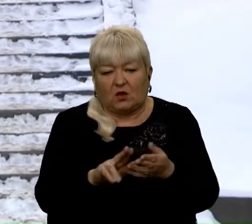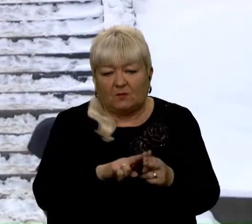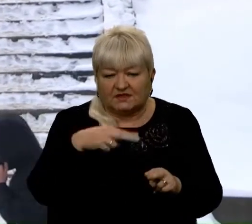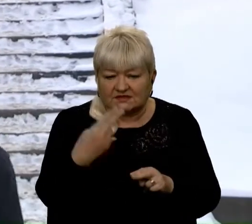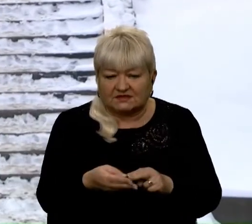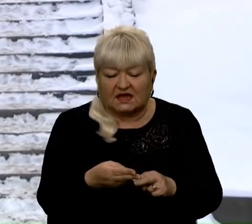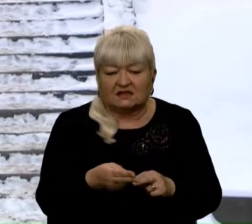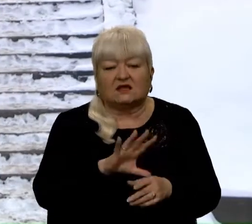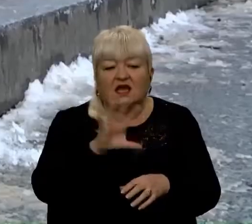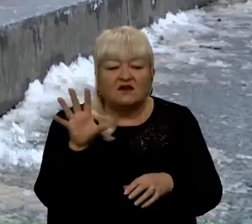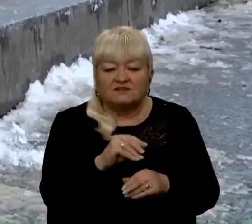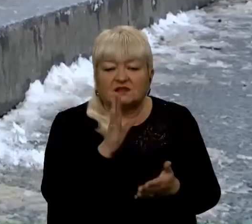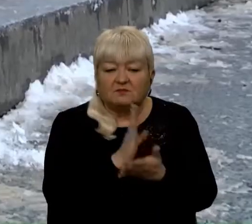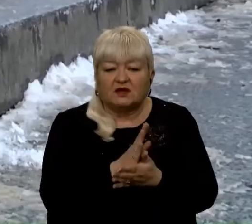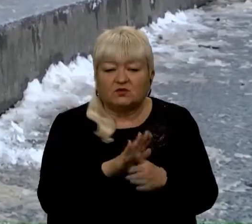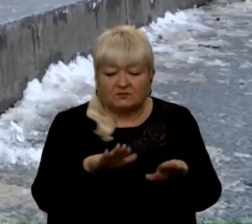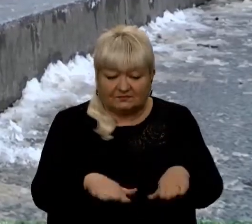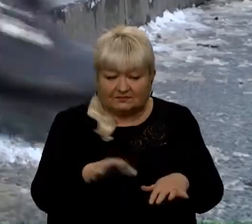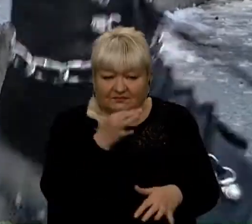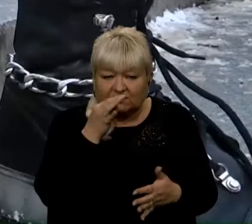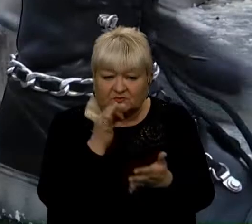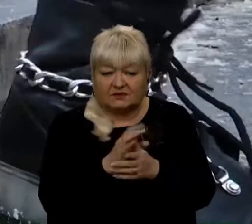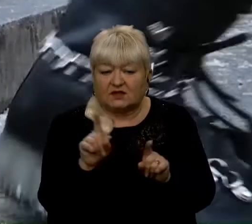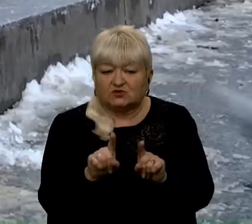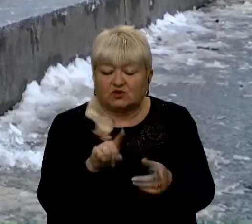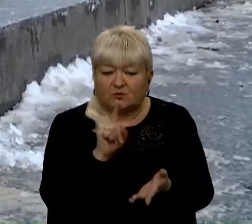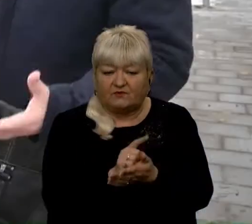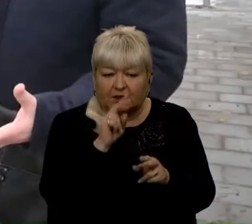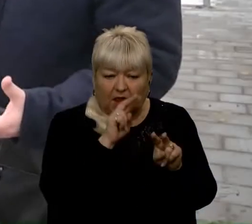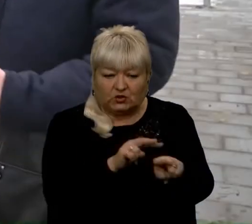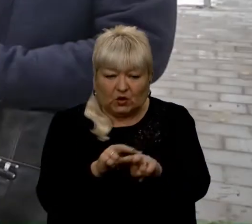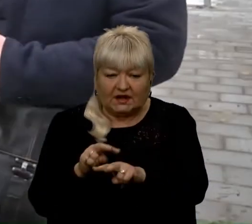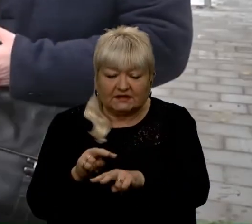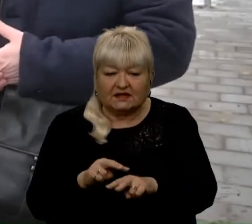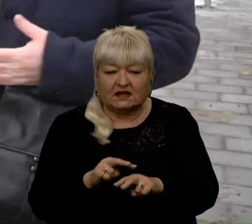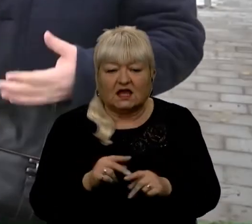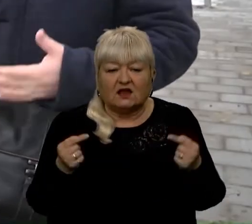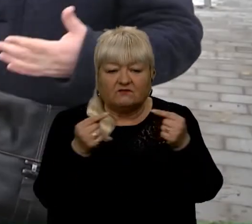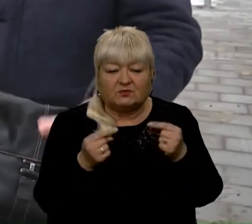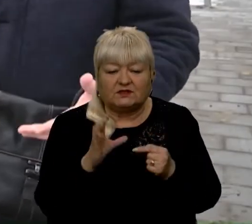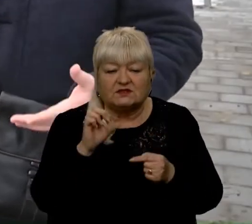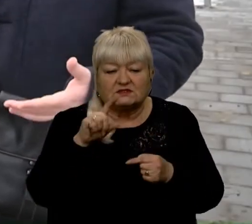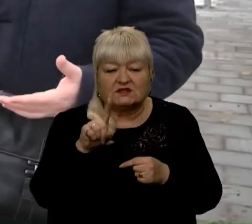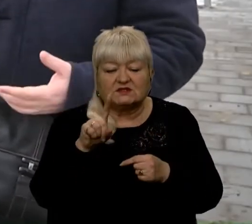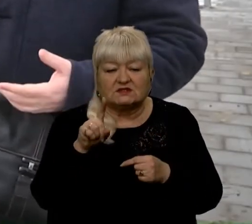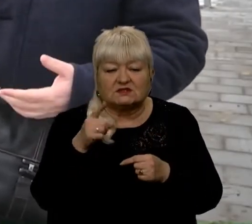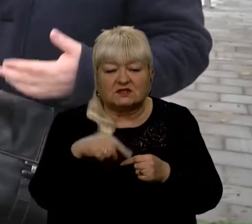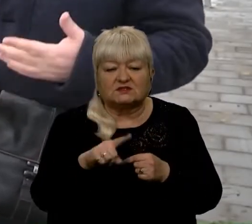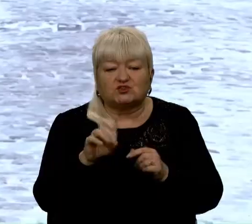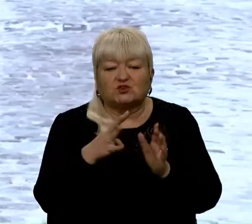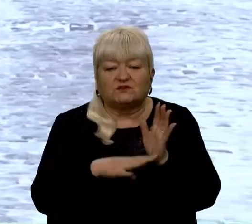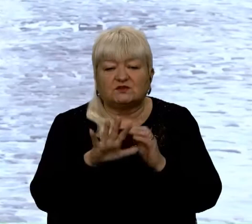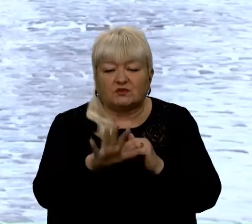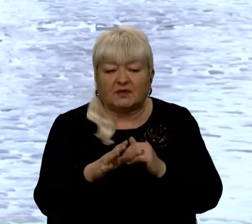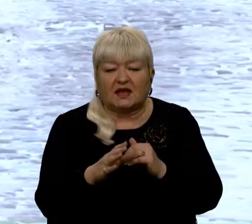мають свого балансу утримувача, який зобов'язаний доглядати за об'єктами. Тому відповідно до статті 1195 цивільного кодексу